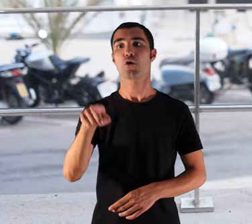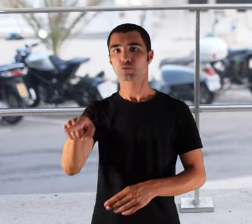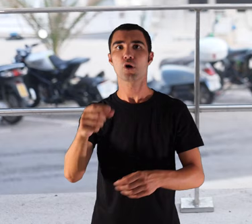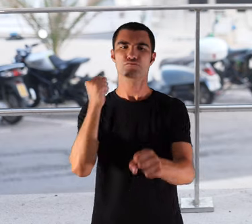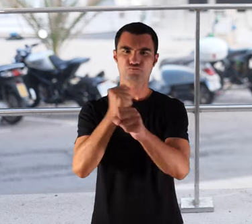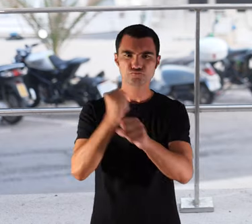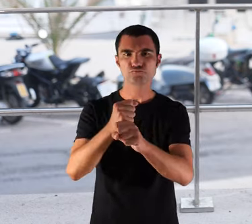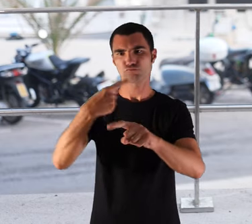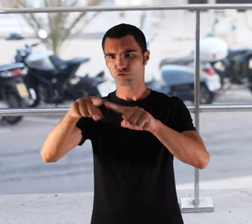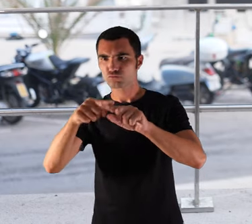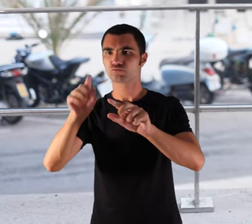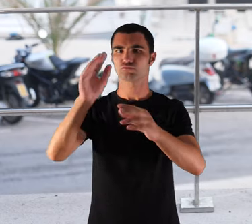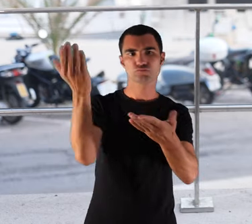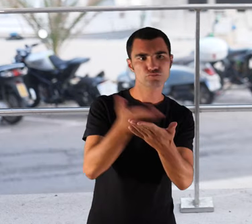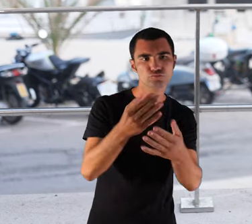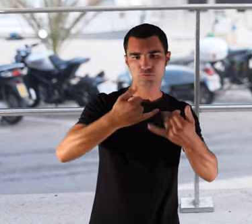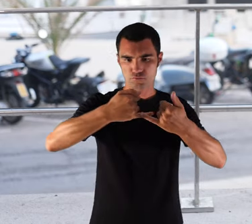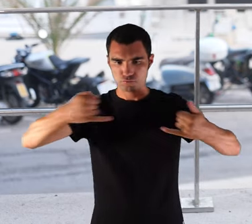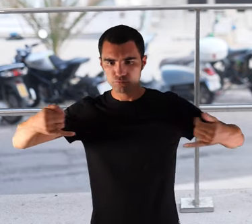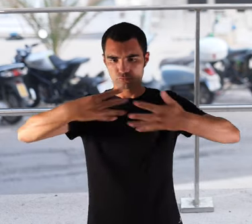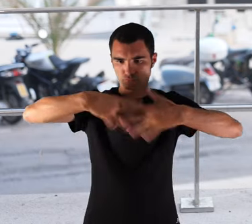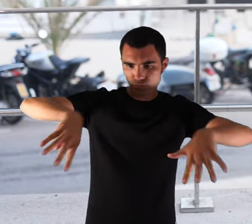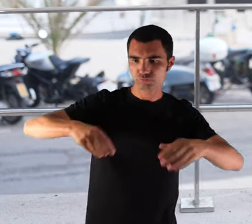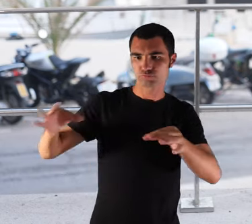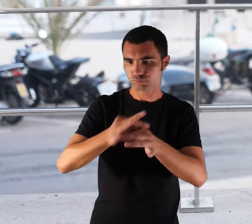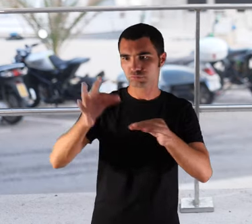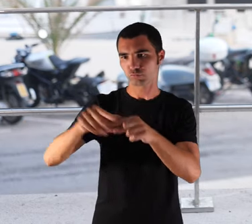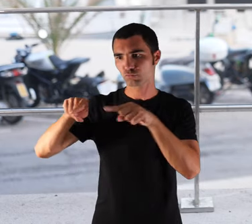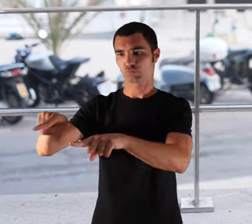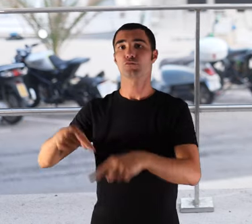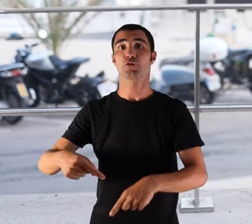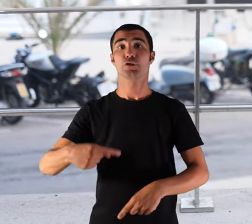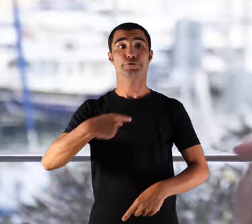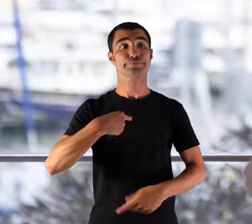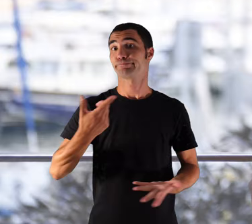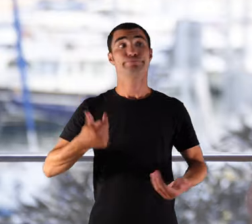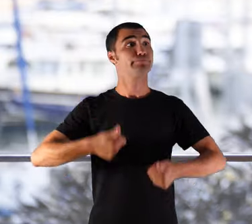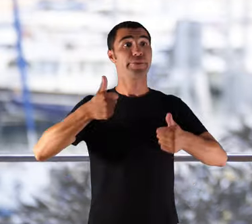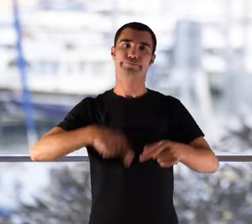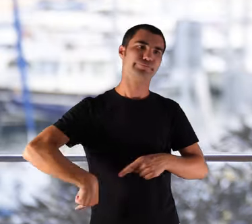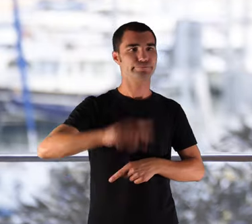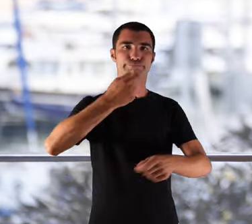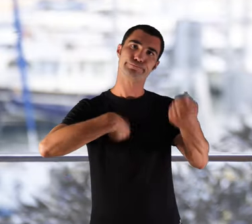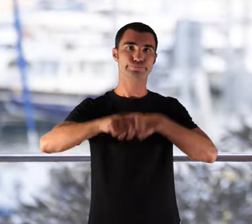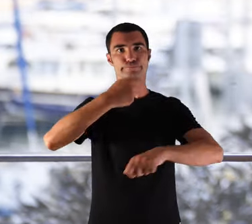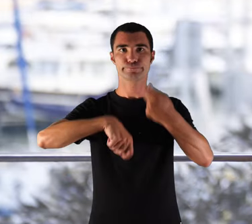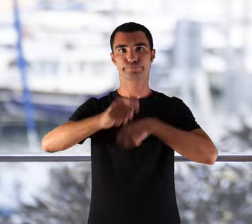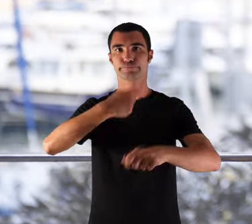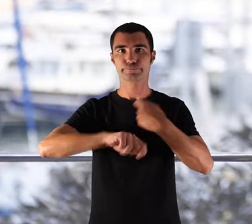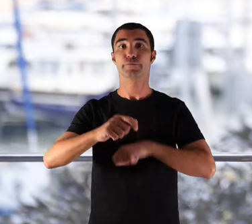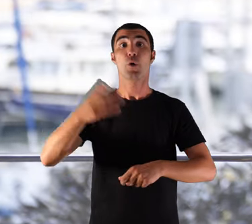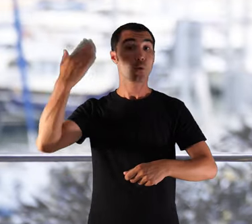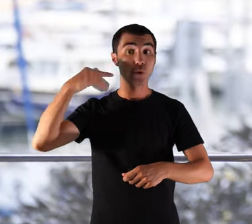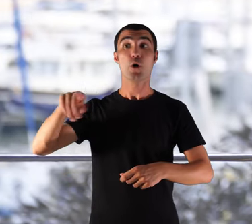pelangres i tens de tot però la qüestió és que Jordi Llun, que va venir davant, me'n vaig anar el seu a vendre no arreglava xarxes però llistia molt de